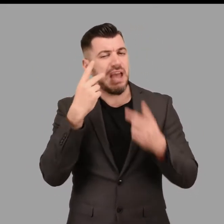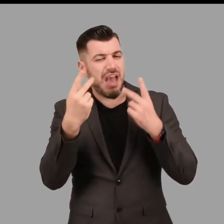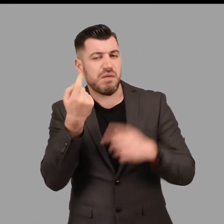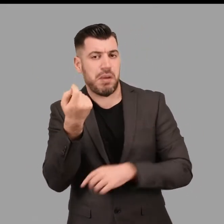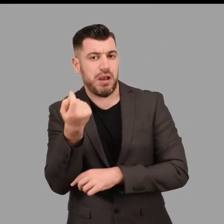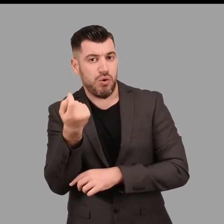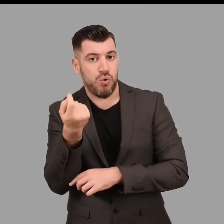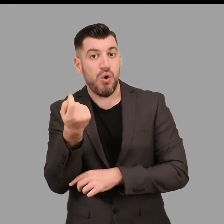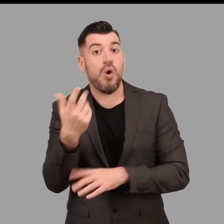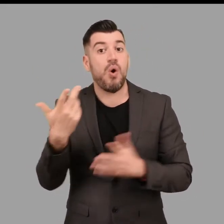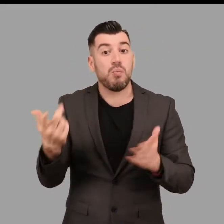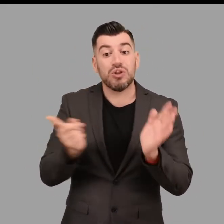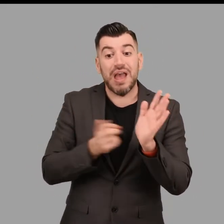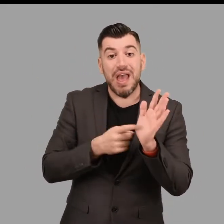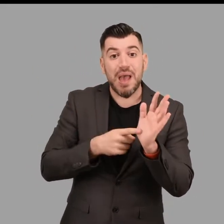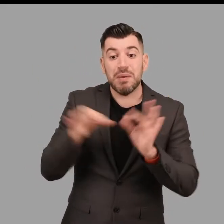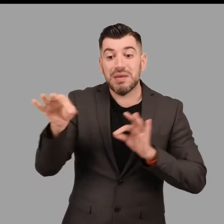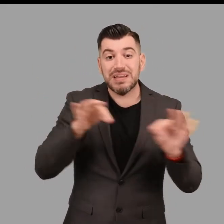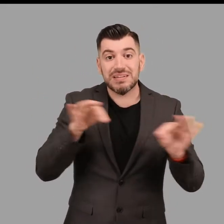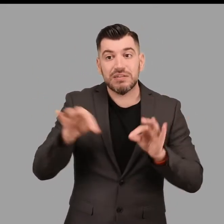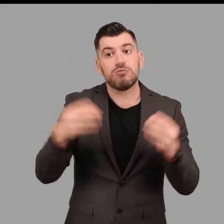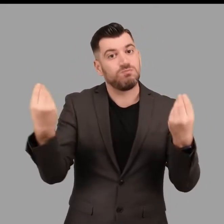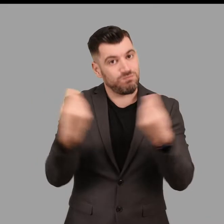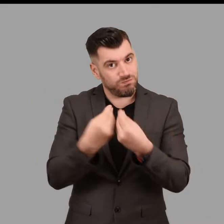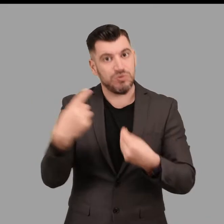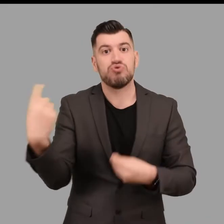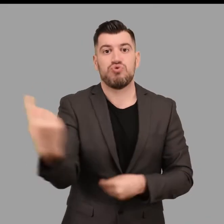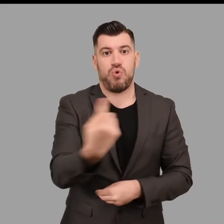έπρεπε να συμπεριλάβουμε στην αξιολόγηση της δράσης.